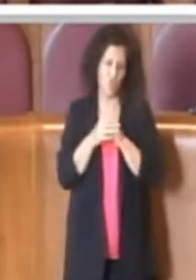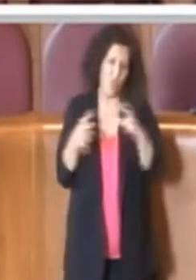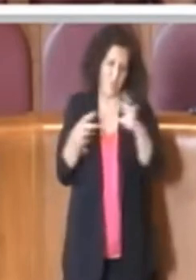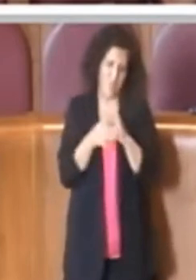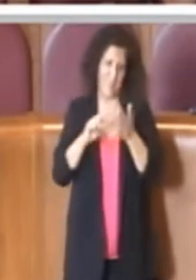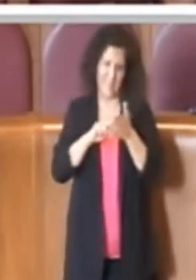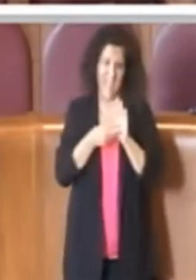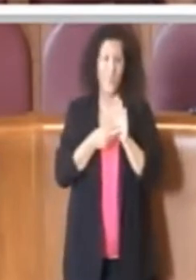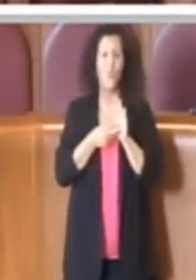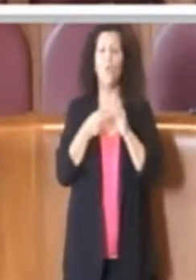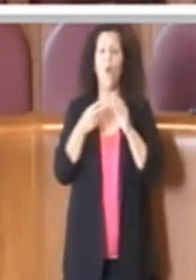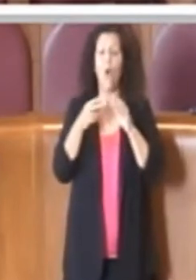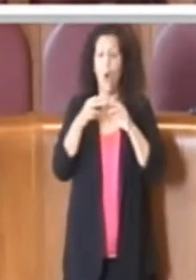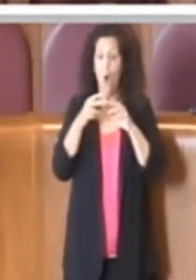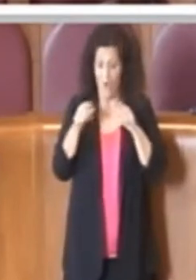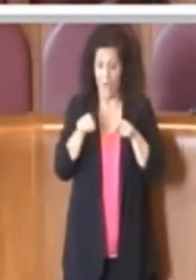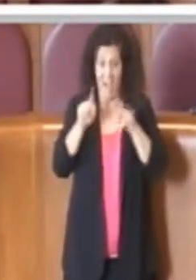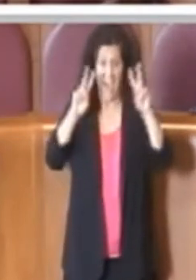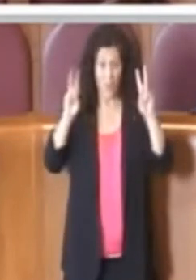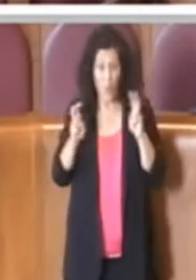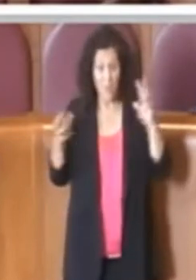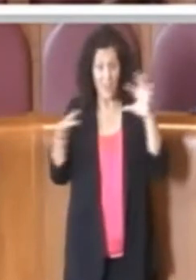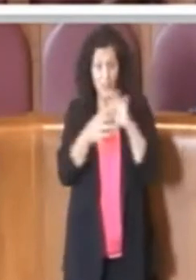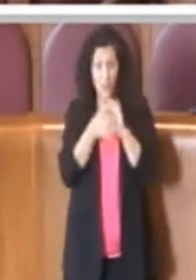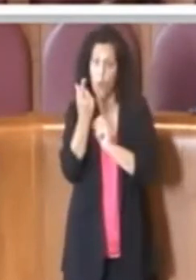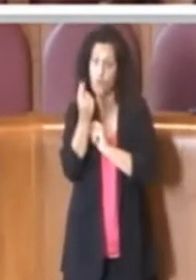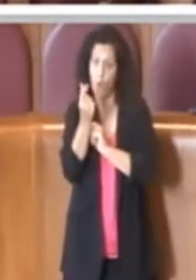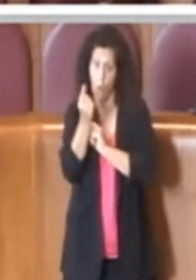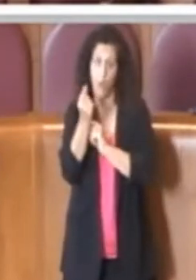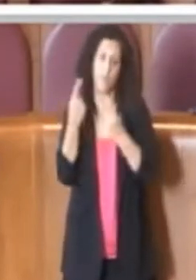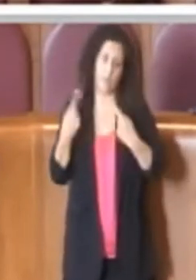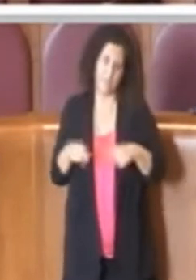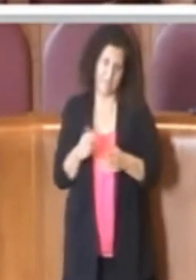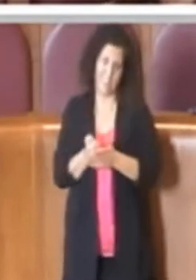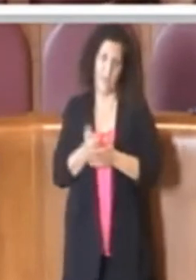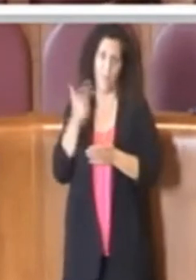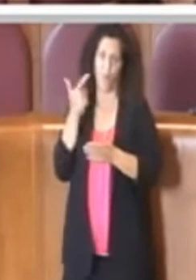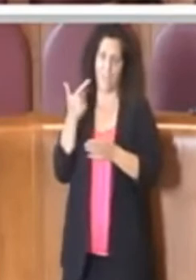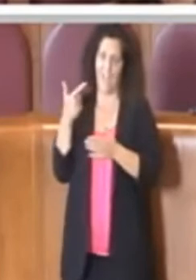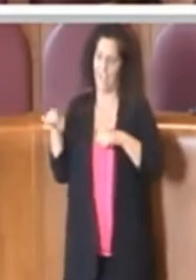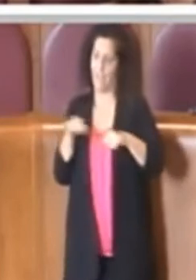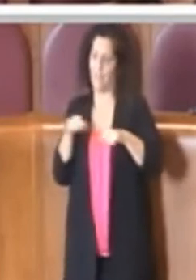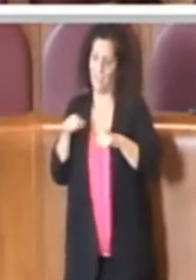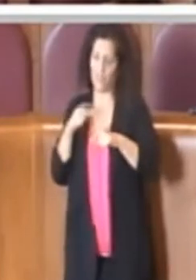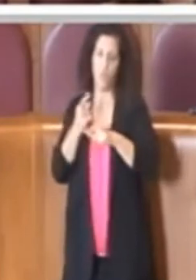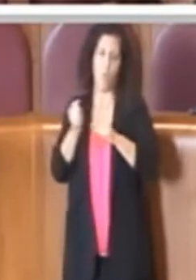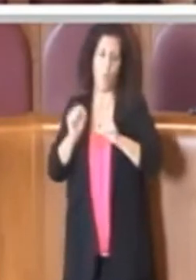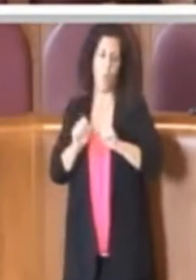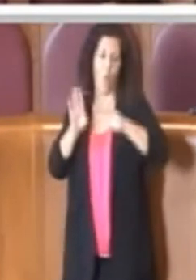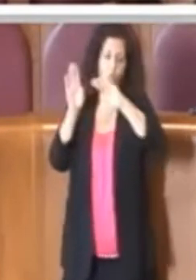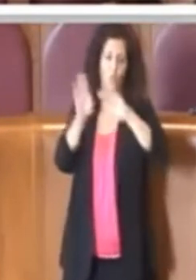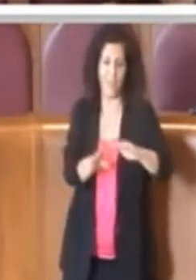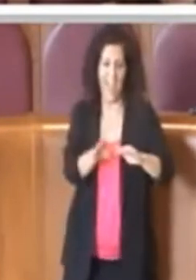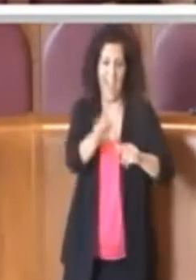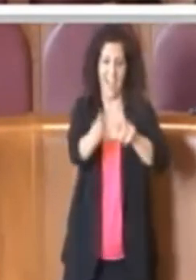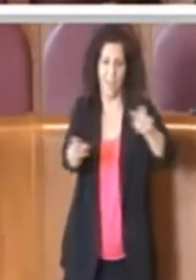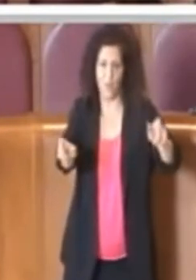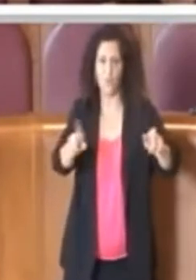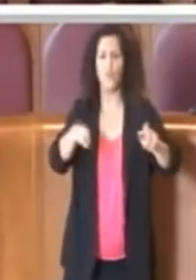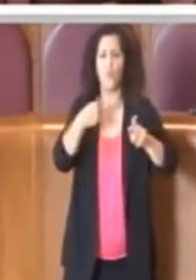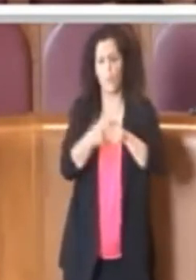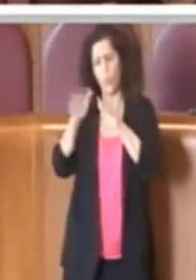credo che questo sia un punto a favore dell'amministrazione a tutelare quelli che sono gli interessi dei cittadini e dell'amministrazione stessa. Grazie.